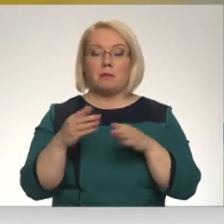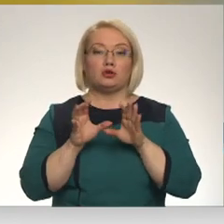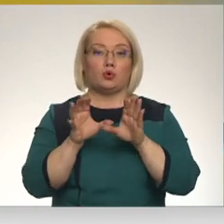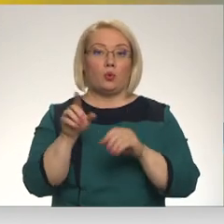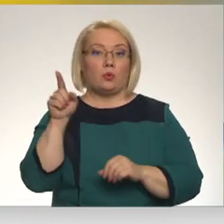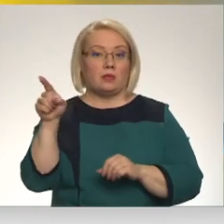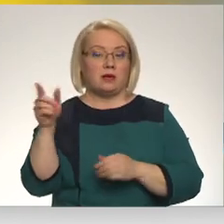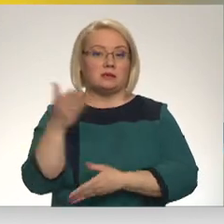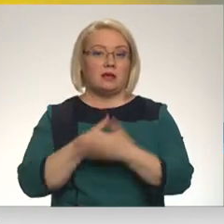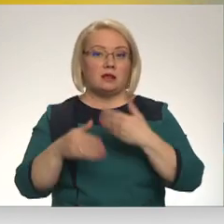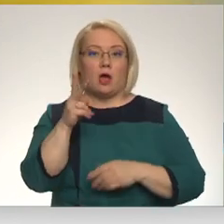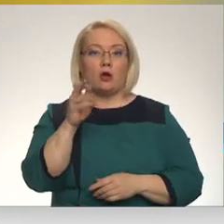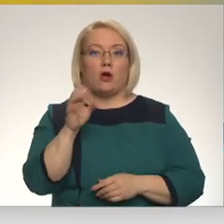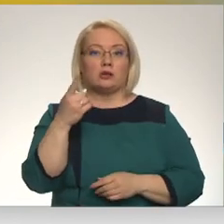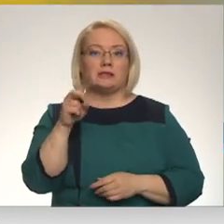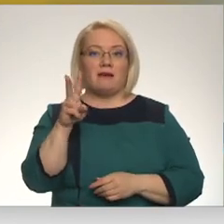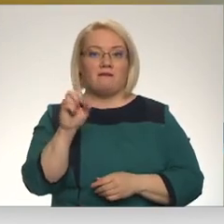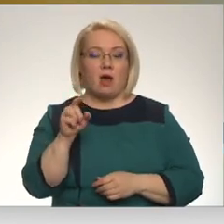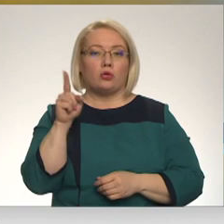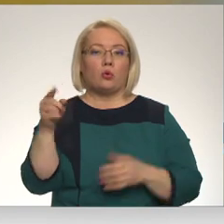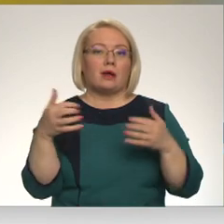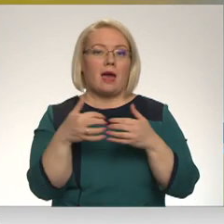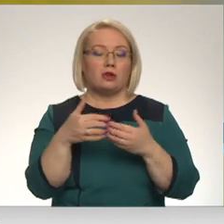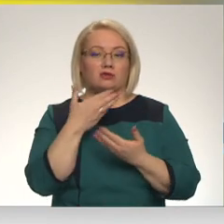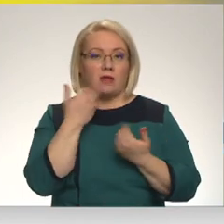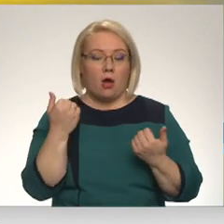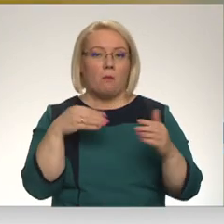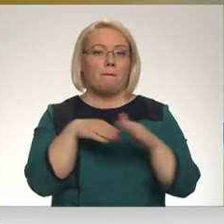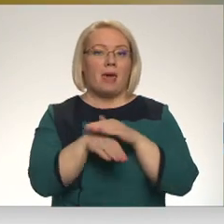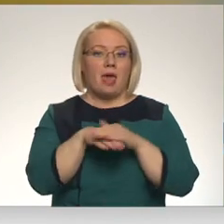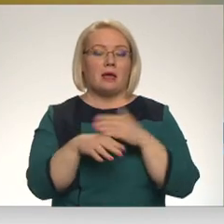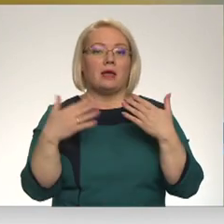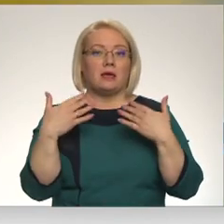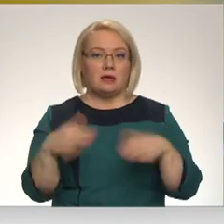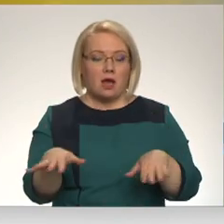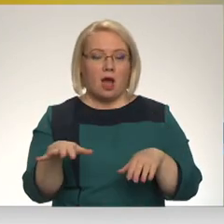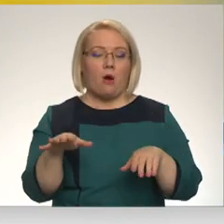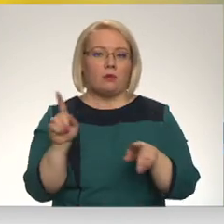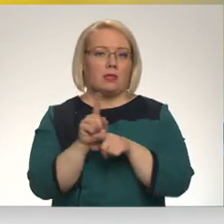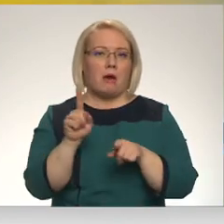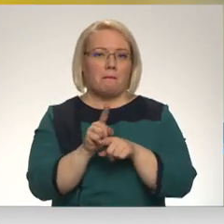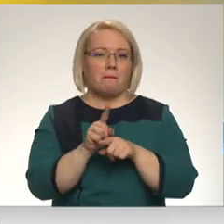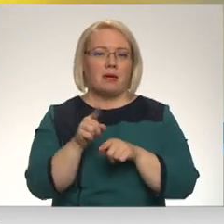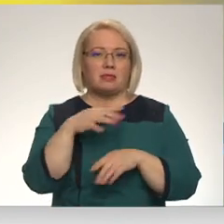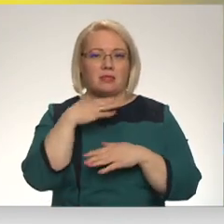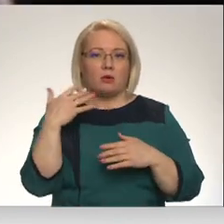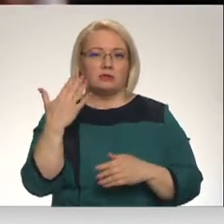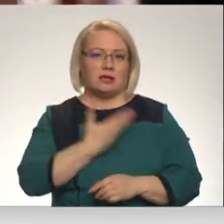piemēram, sadarbojas ar Kosivu. Skardarbība tur nenotiek, bet bēgļu jau ir gandrīz tikpat daudz, cik iedzīvotāju.